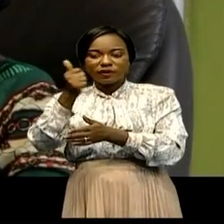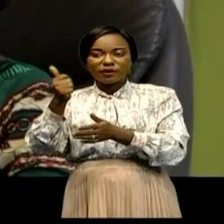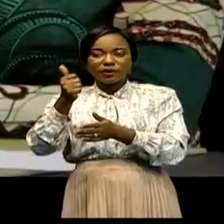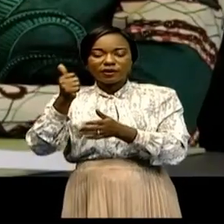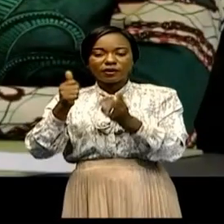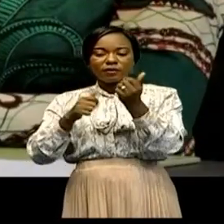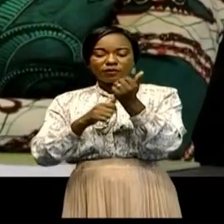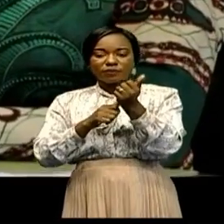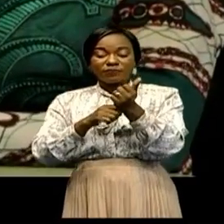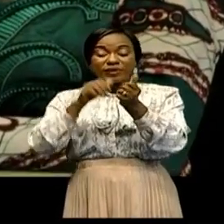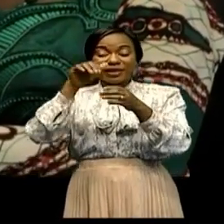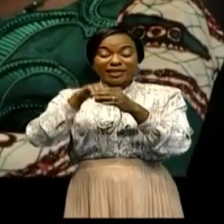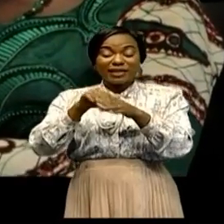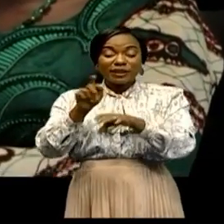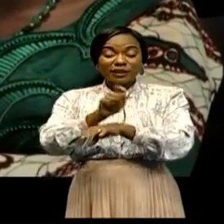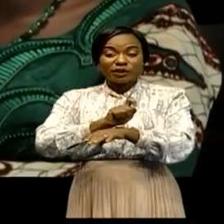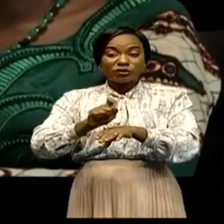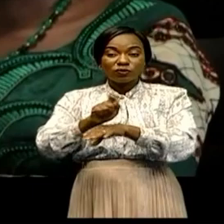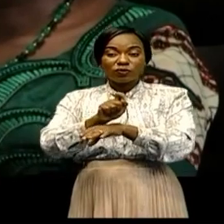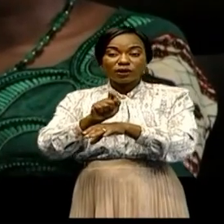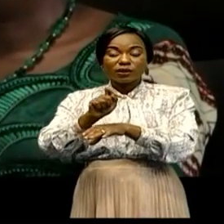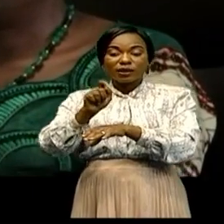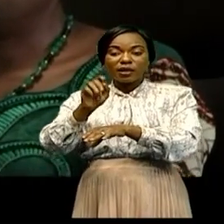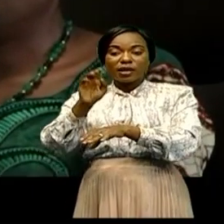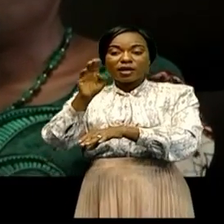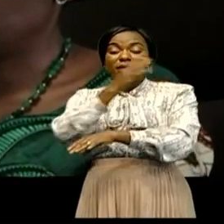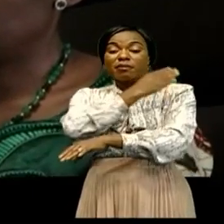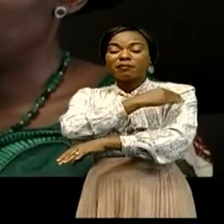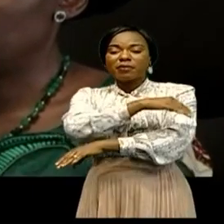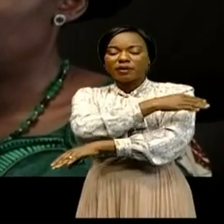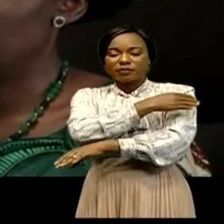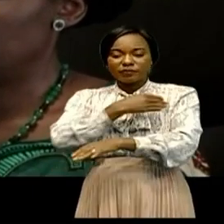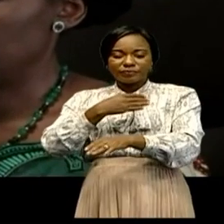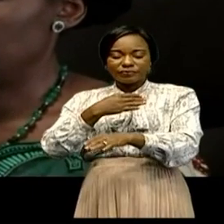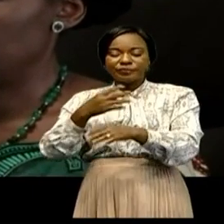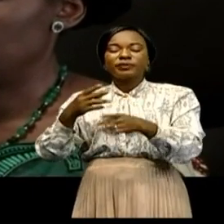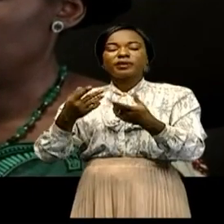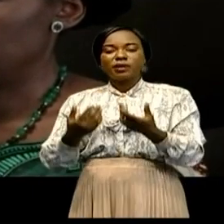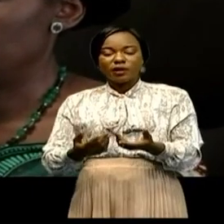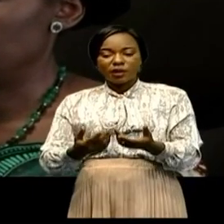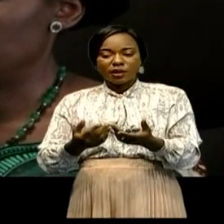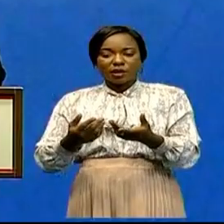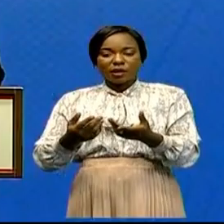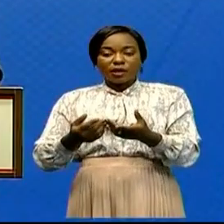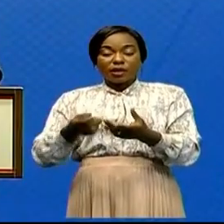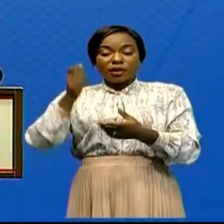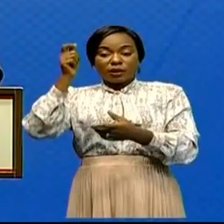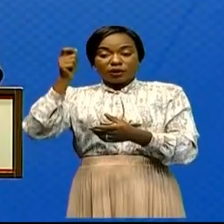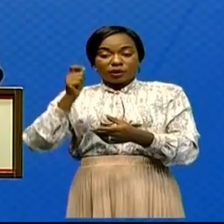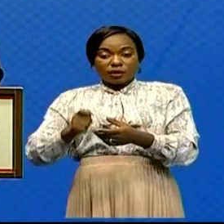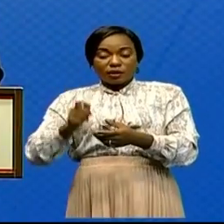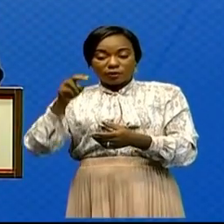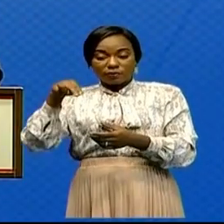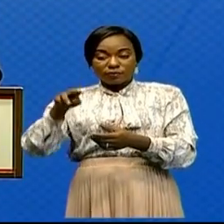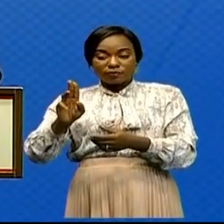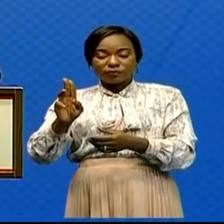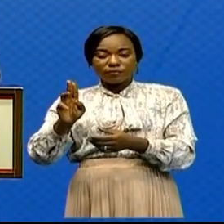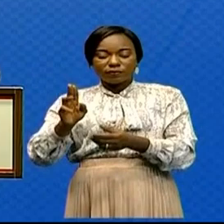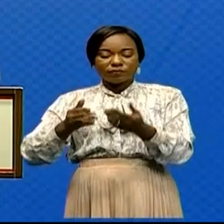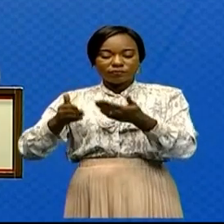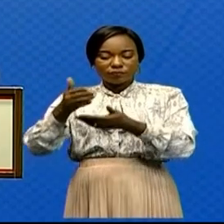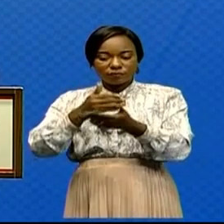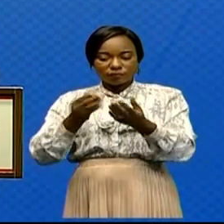En territoire de Béni, la mission d'observation de Nations Unies en République démocratique du Congo a rémis